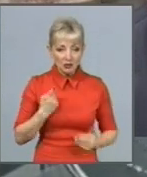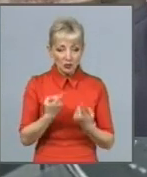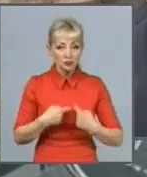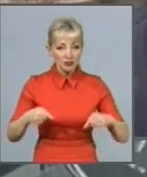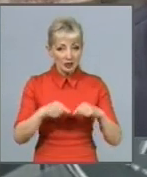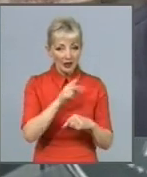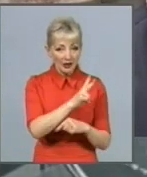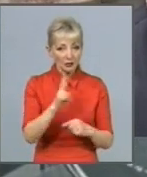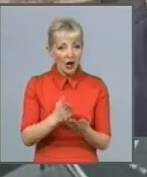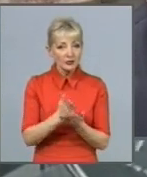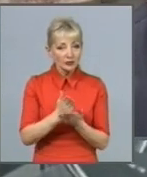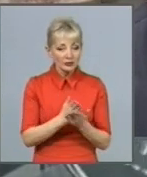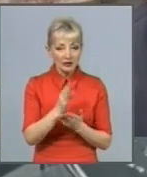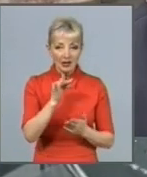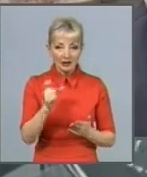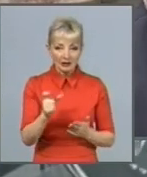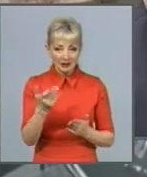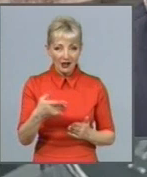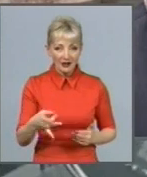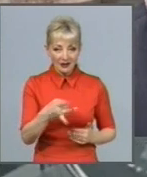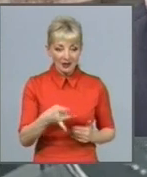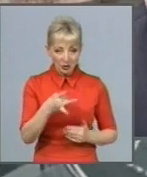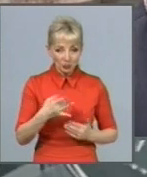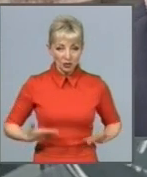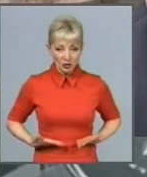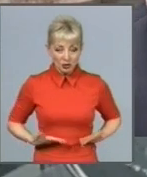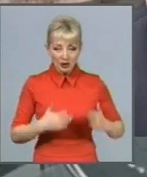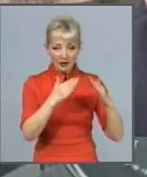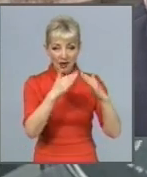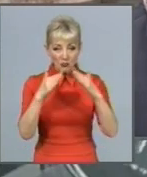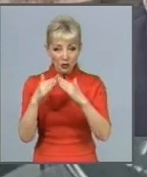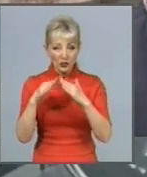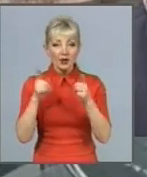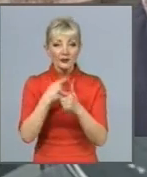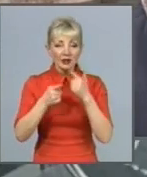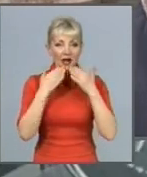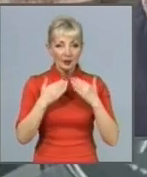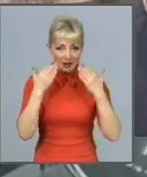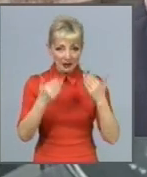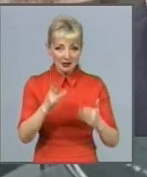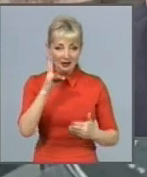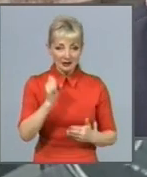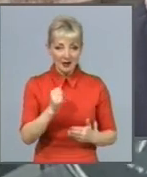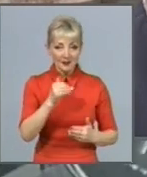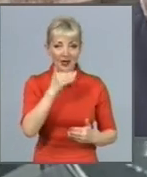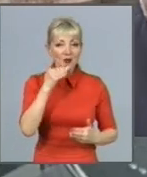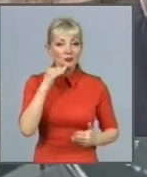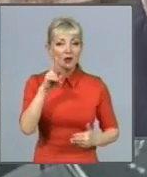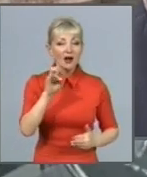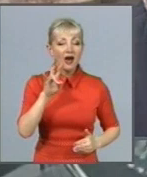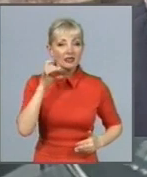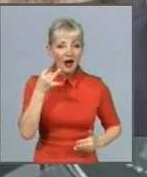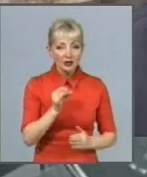їхній мікрорайончик життєвих домів, либо звернутися на многоканальну круглосуточну